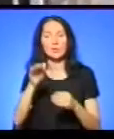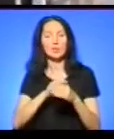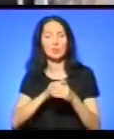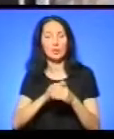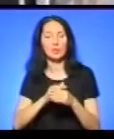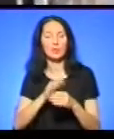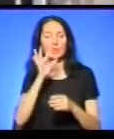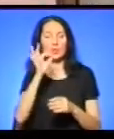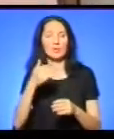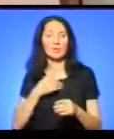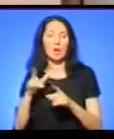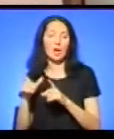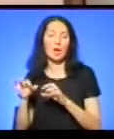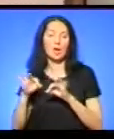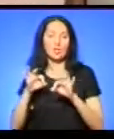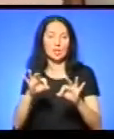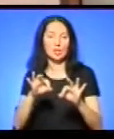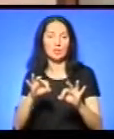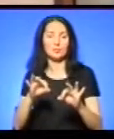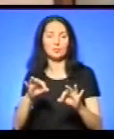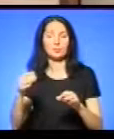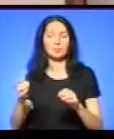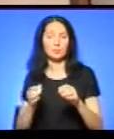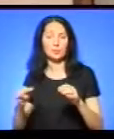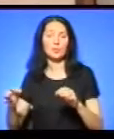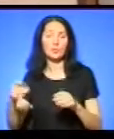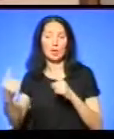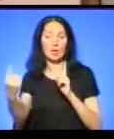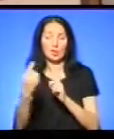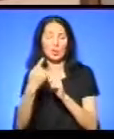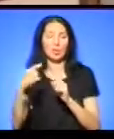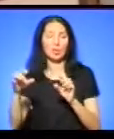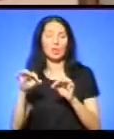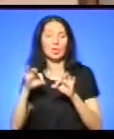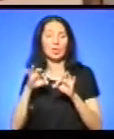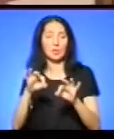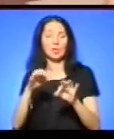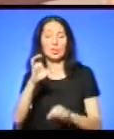зіночка виїжджала, ну, винувата, якби, водії з «Сітруєна». Але, ну,